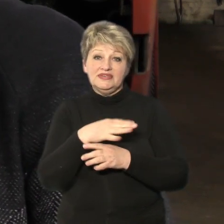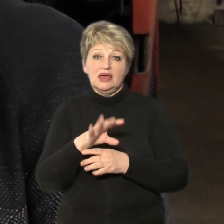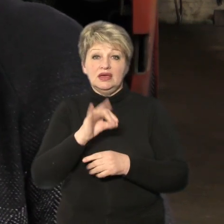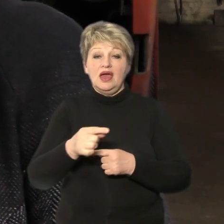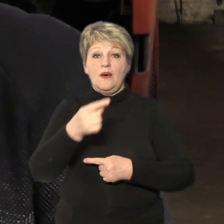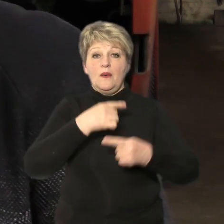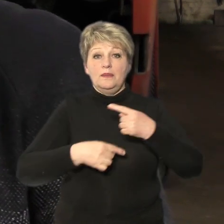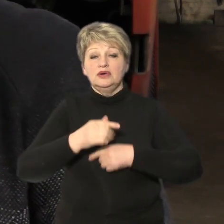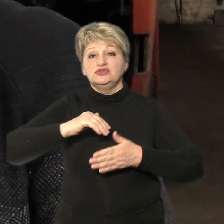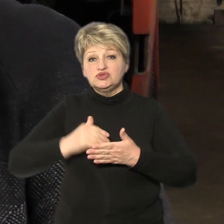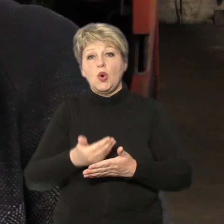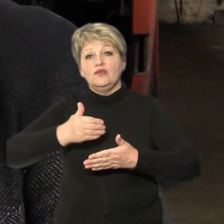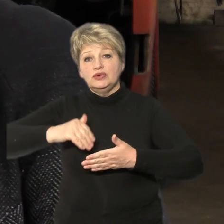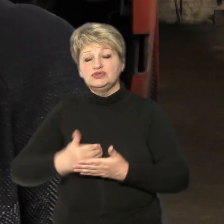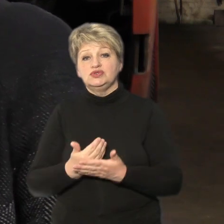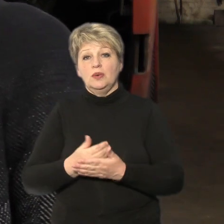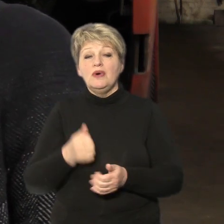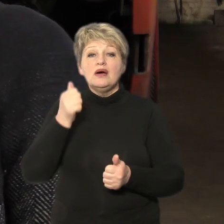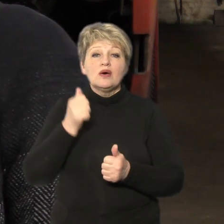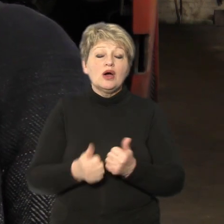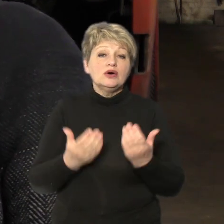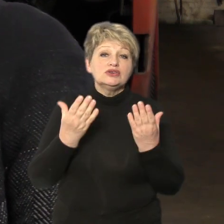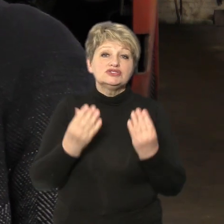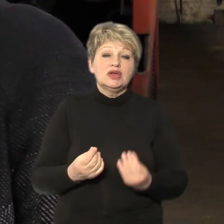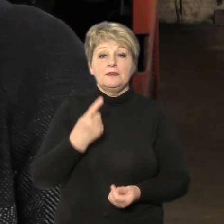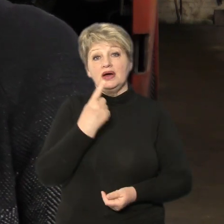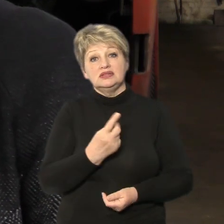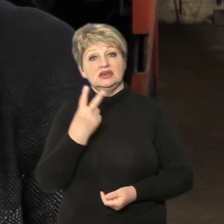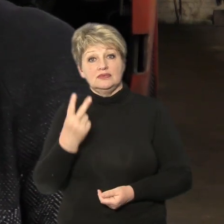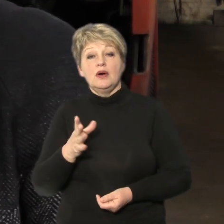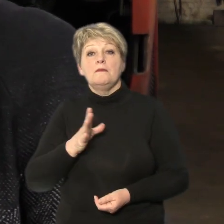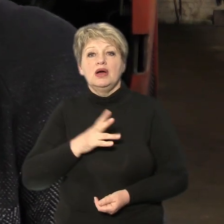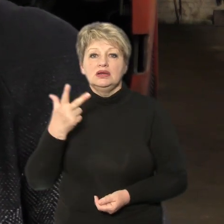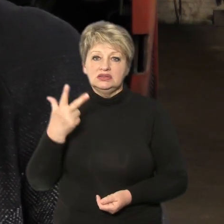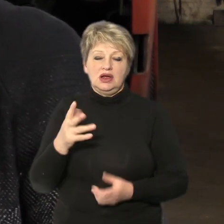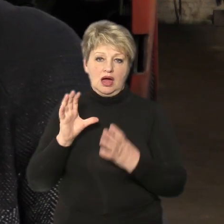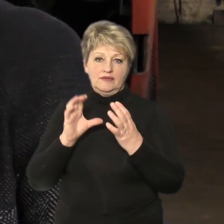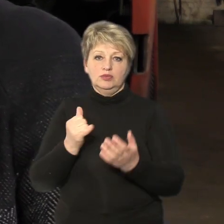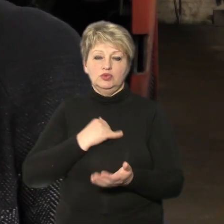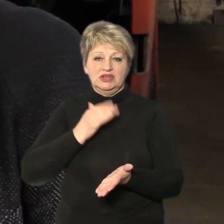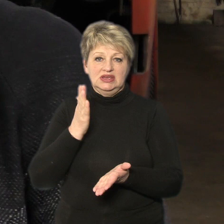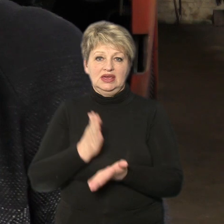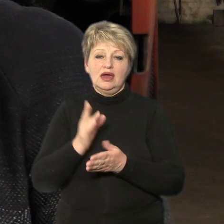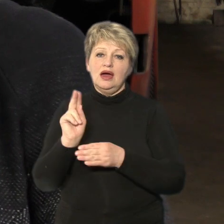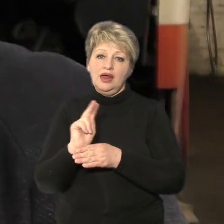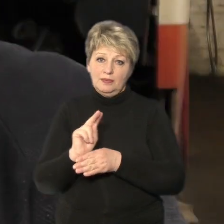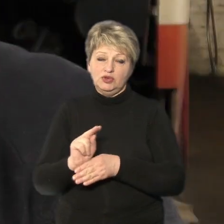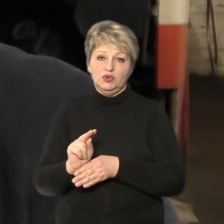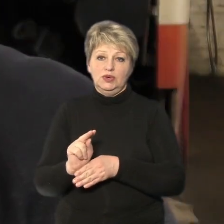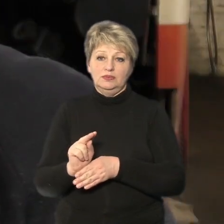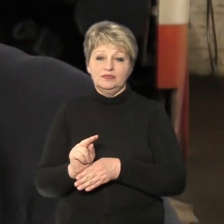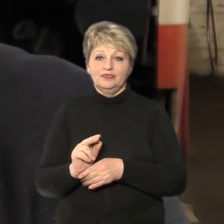приїжджають знову і знову. Ну, кожний день, у нас один, два, а то і по три автобуси в нас є, ремонтуємо.